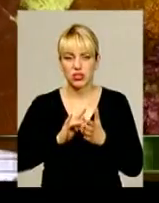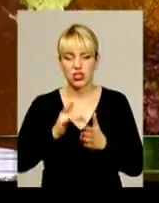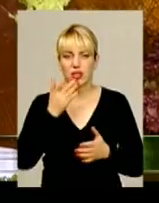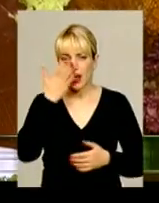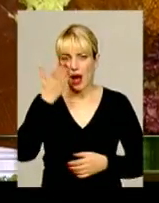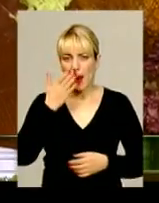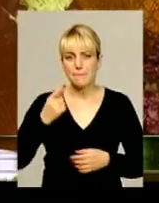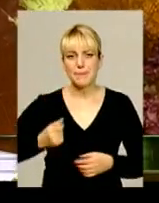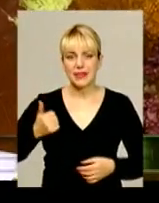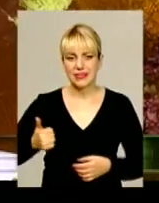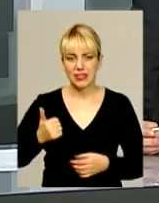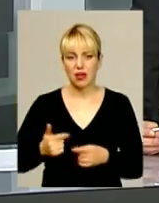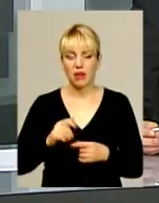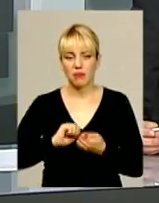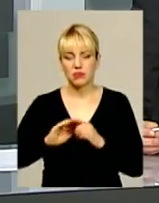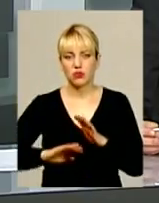Кам'янця-Подільського.